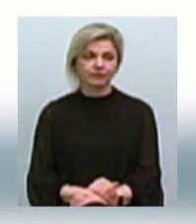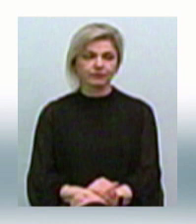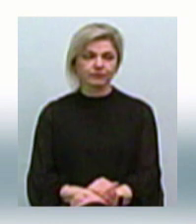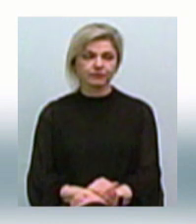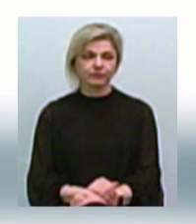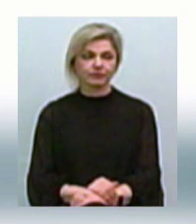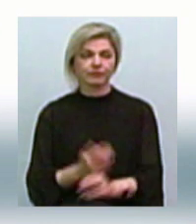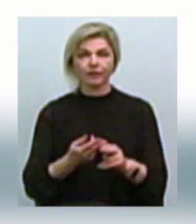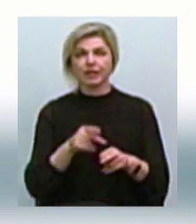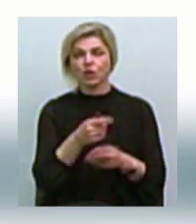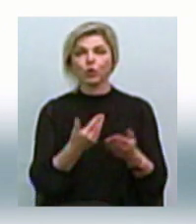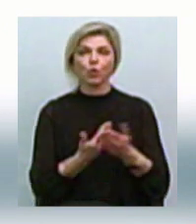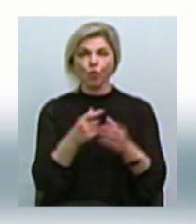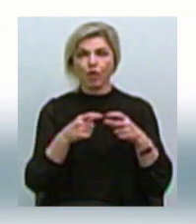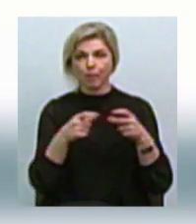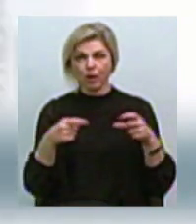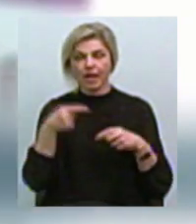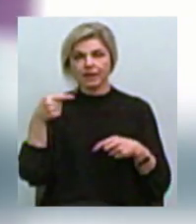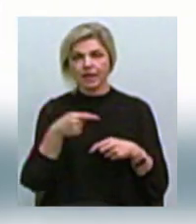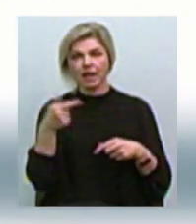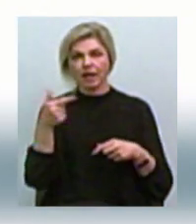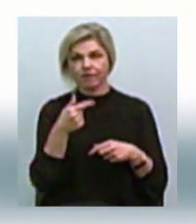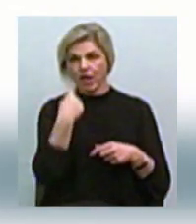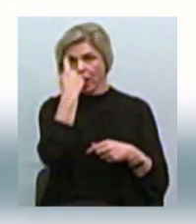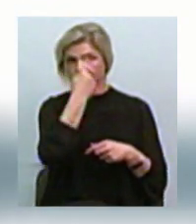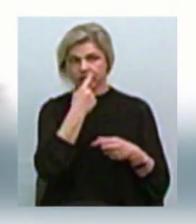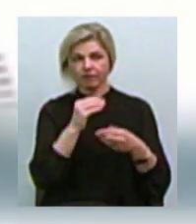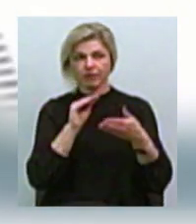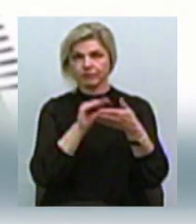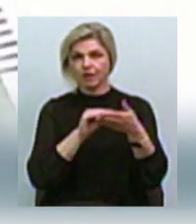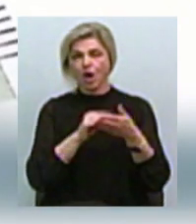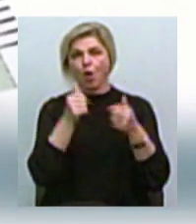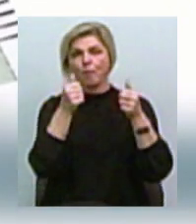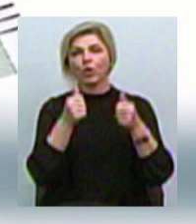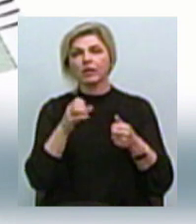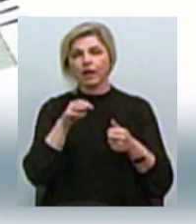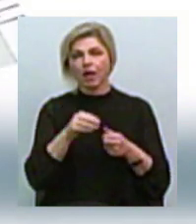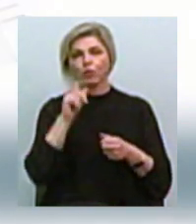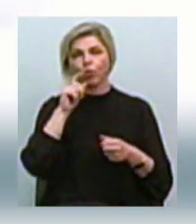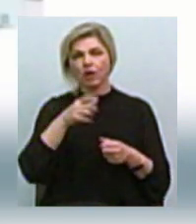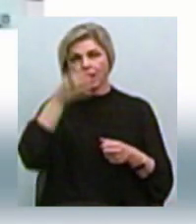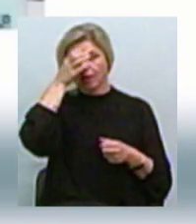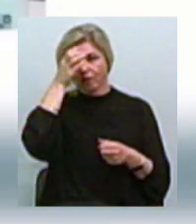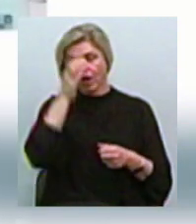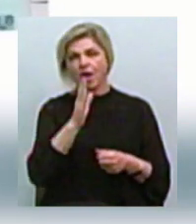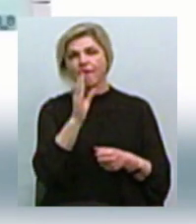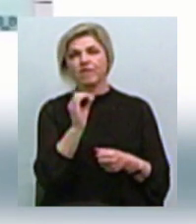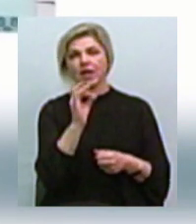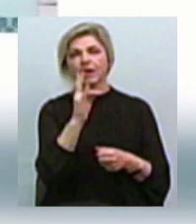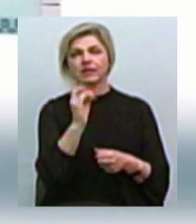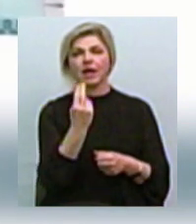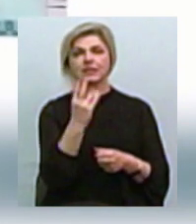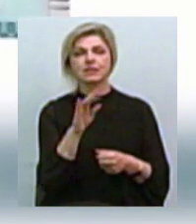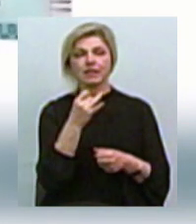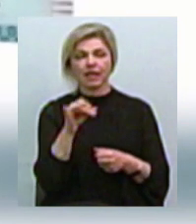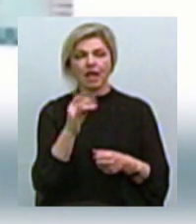Це нова банкнота номіналом у тисячу гривень На лицьовій стороні банкноти – портрет українського науковця Володимира Вернацького На зворотні –